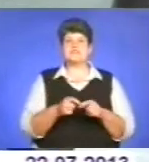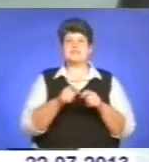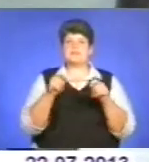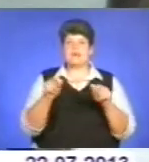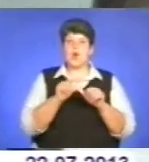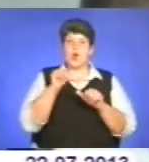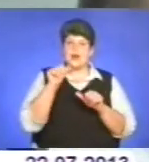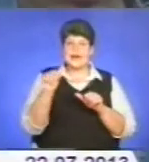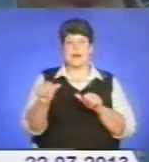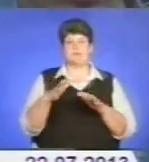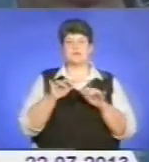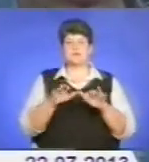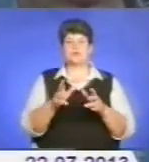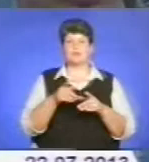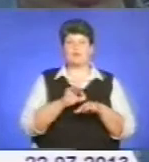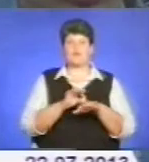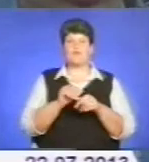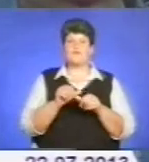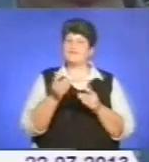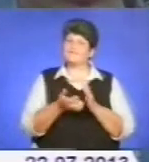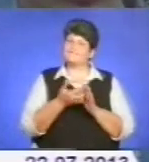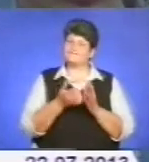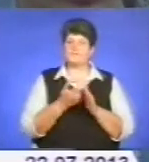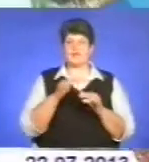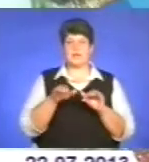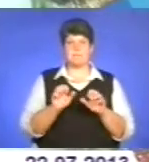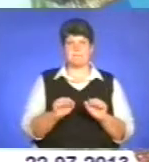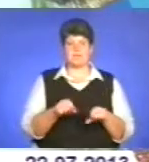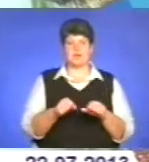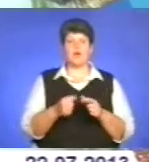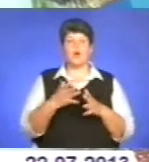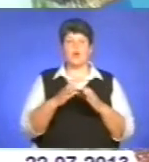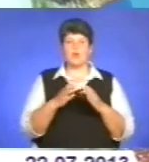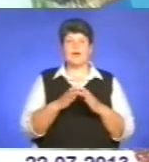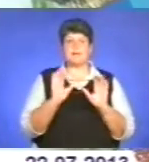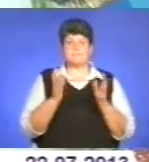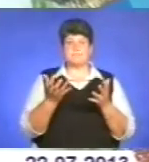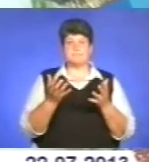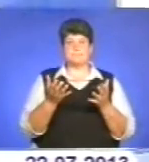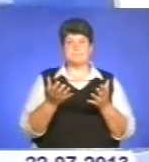злочинів здійснюють в недостатній мірі. З розглянутих питань колегія прийняла відповідні рішення.